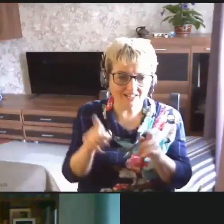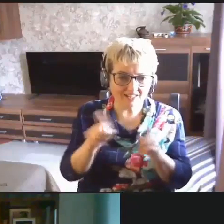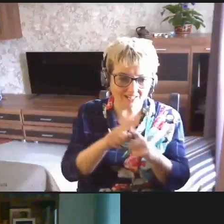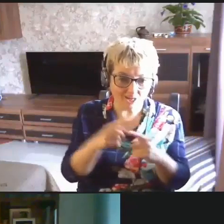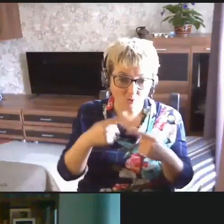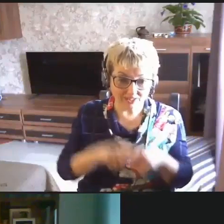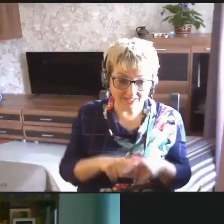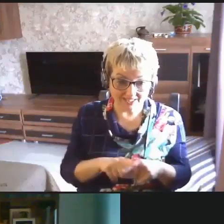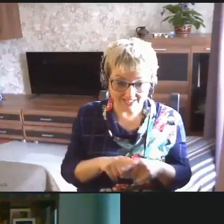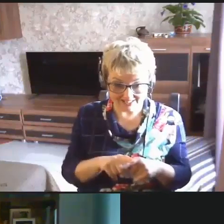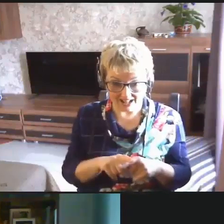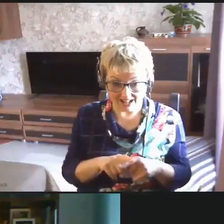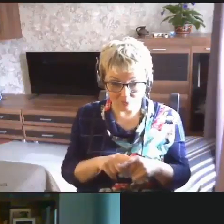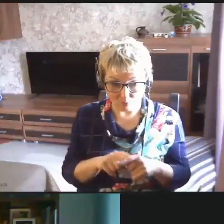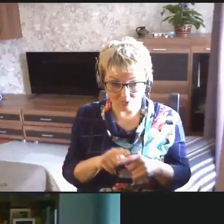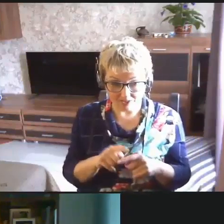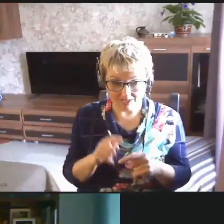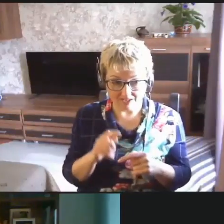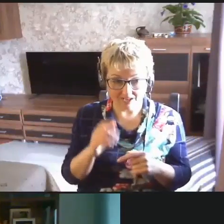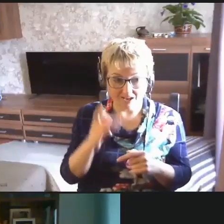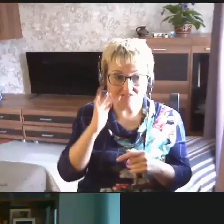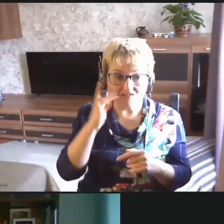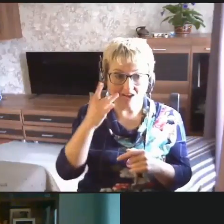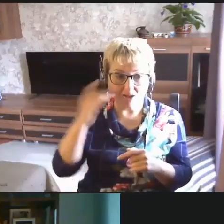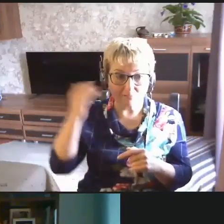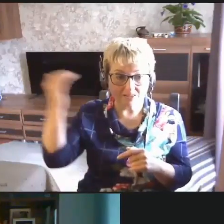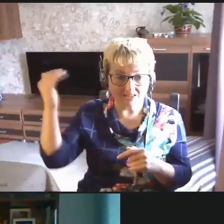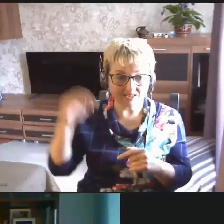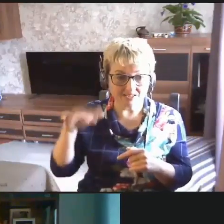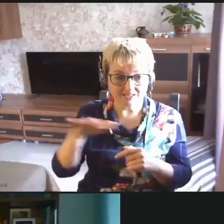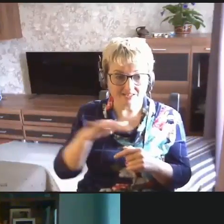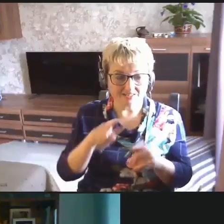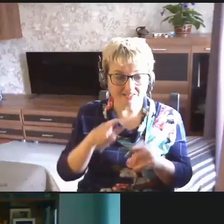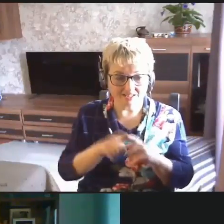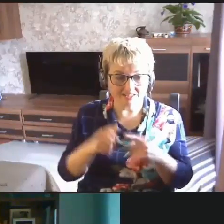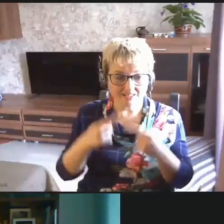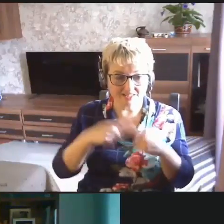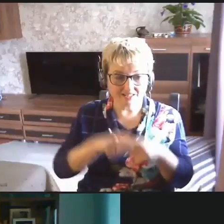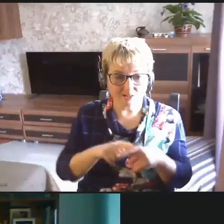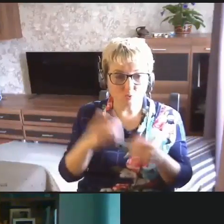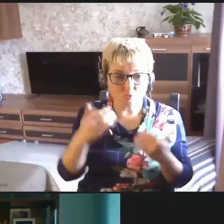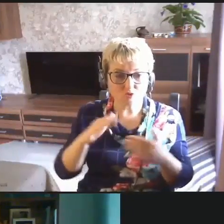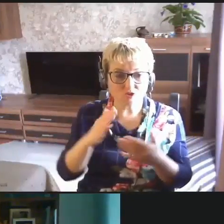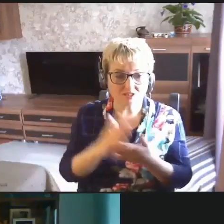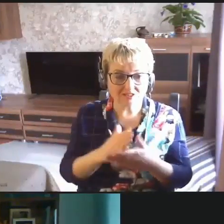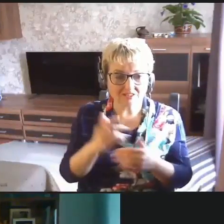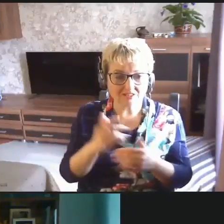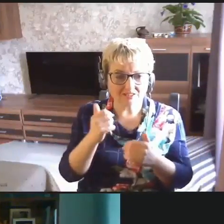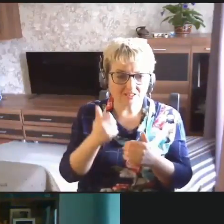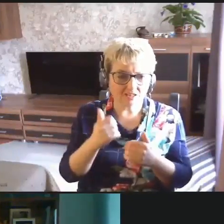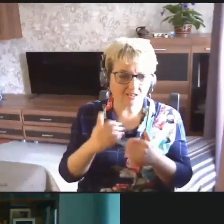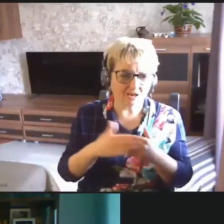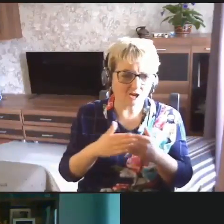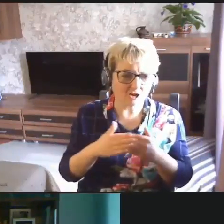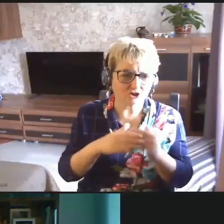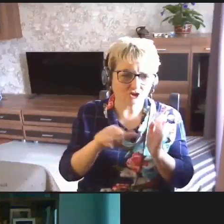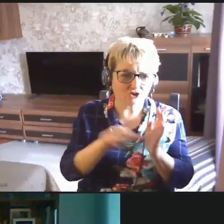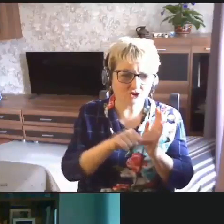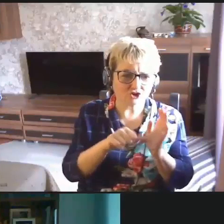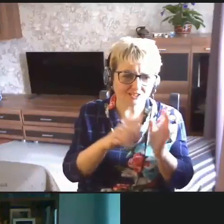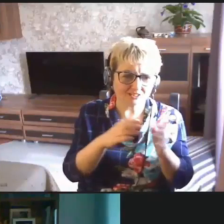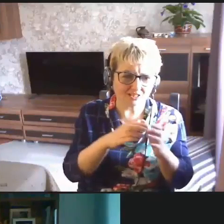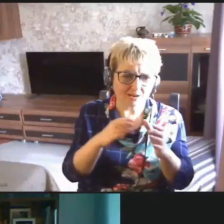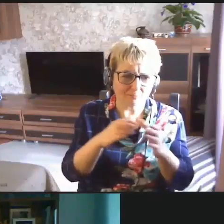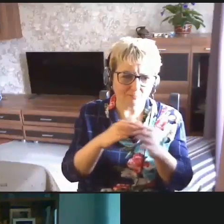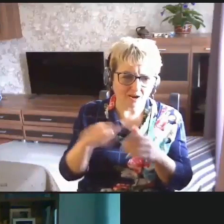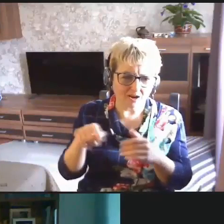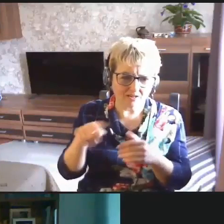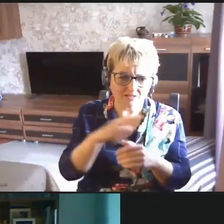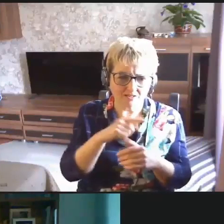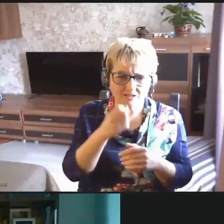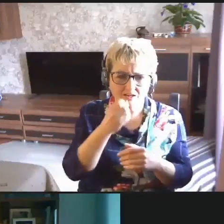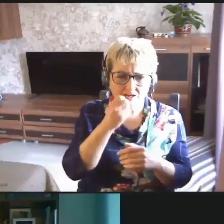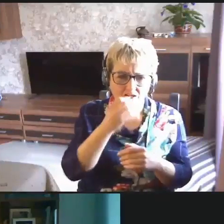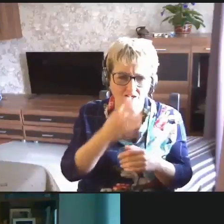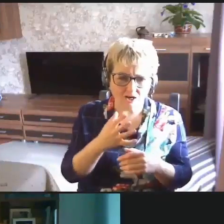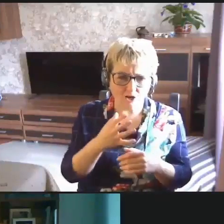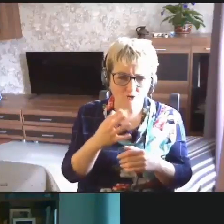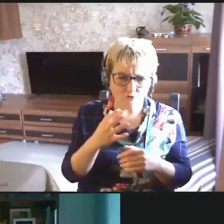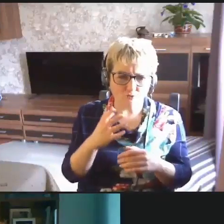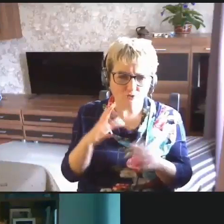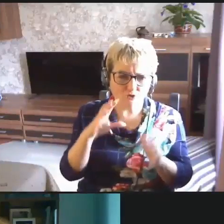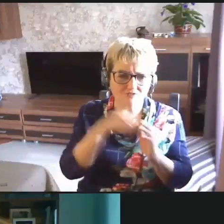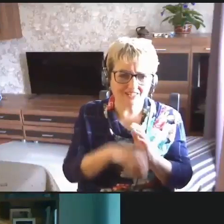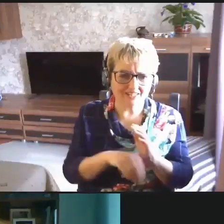технологии. В Америке такие технологии уже есть, вон, в каждом 6 компаний они уже хорошо